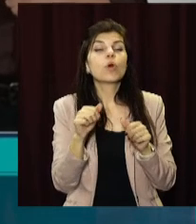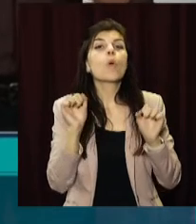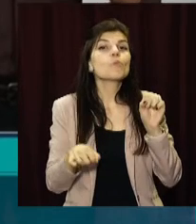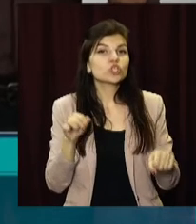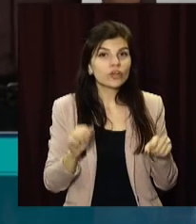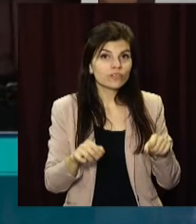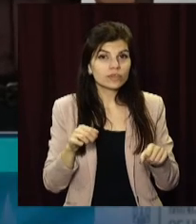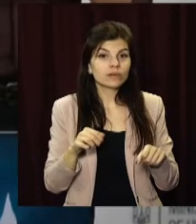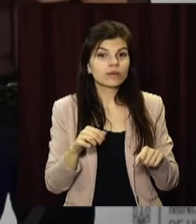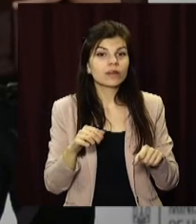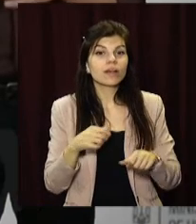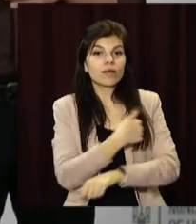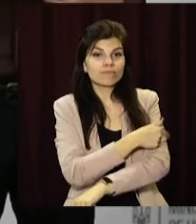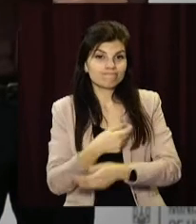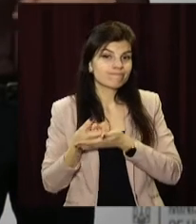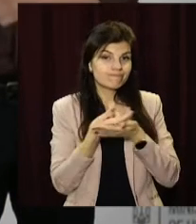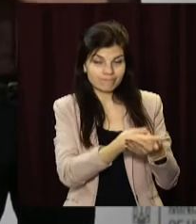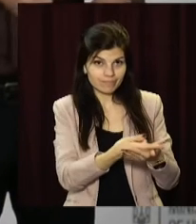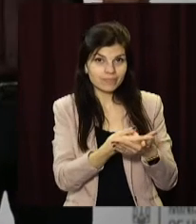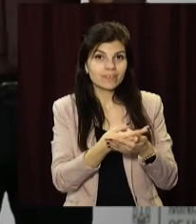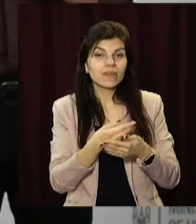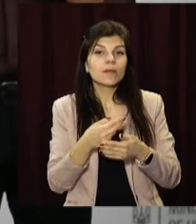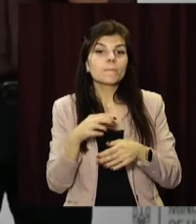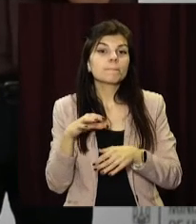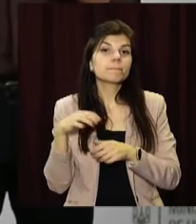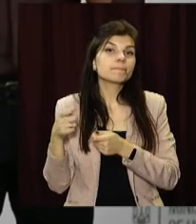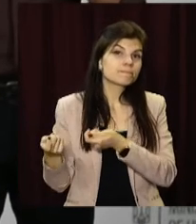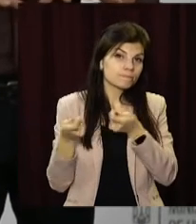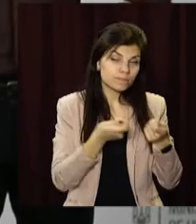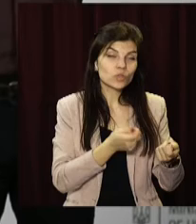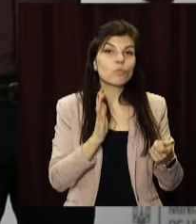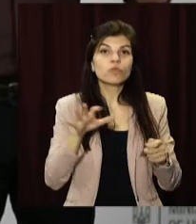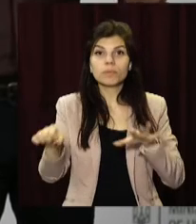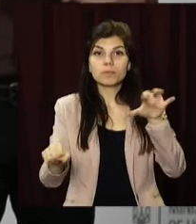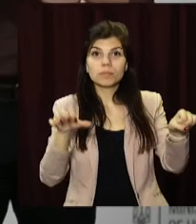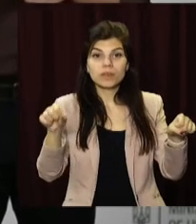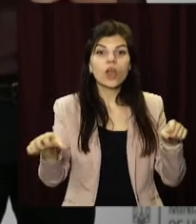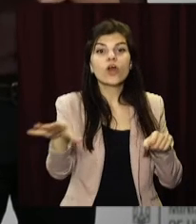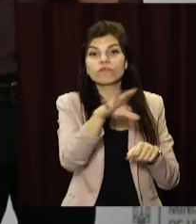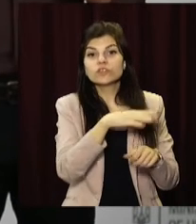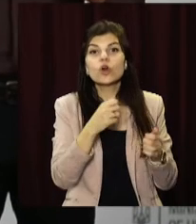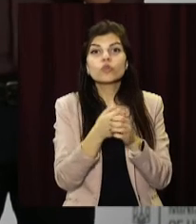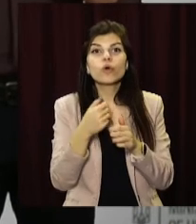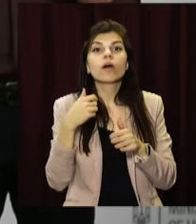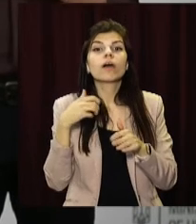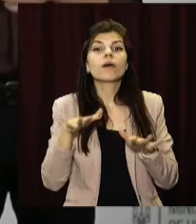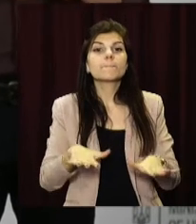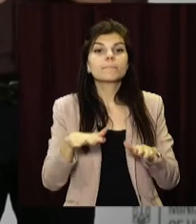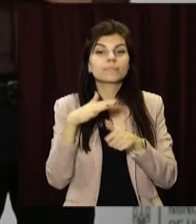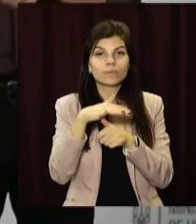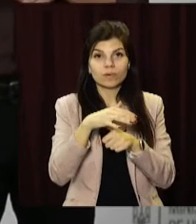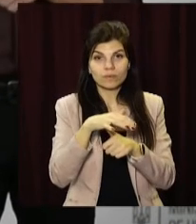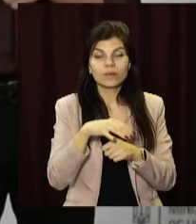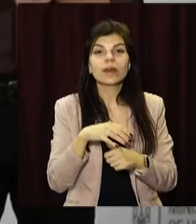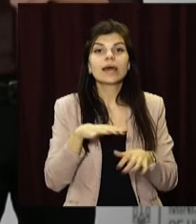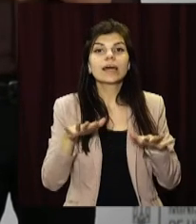можливостями міжгоспітального транспортування будуть охоплені усі прилеглі до пілотних регіонів обласні